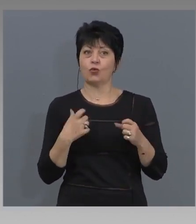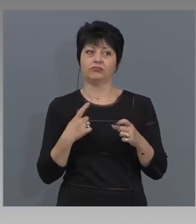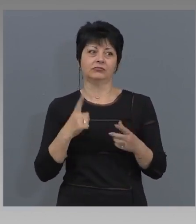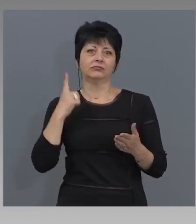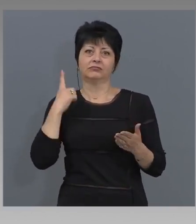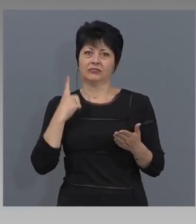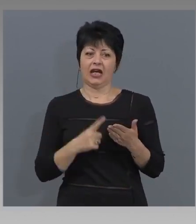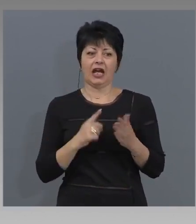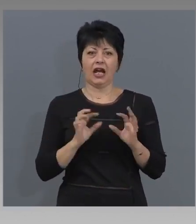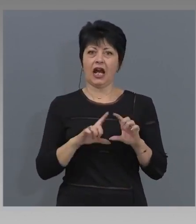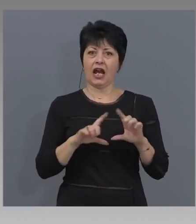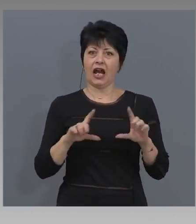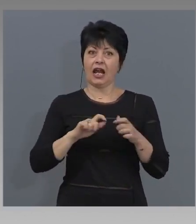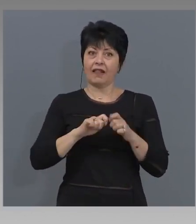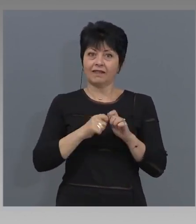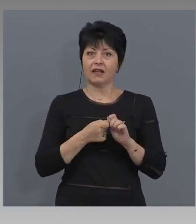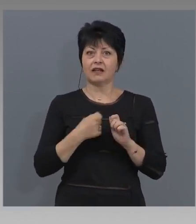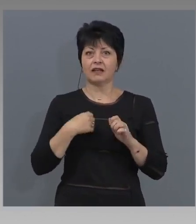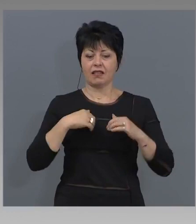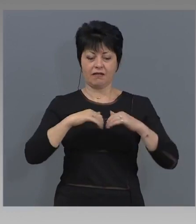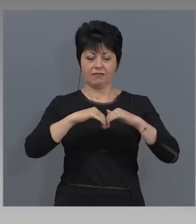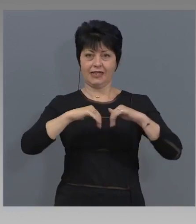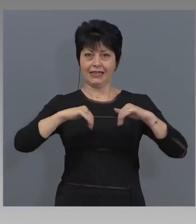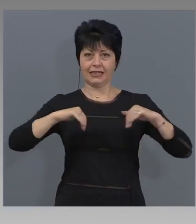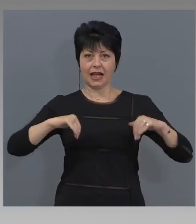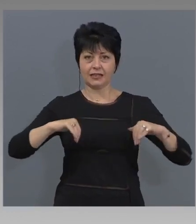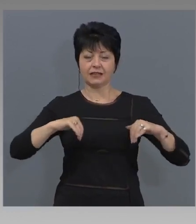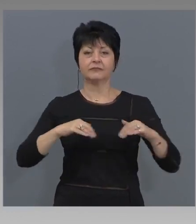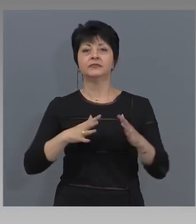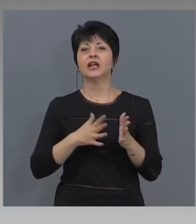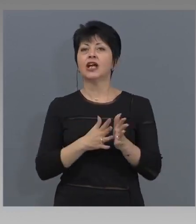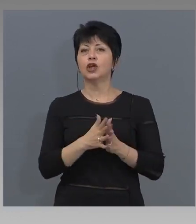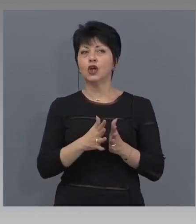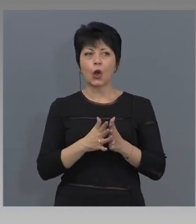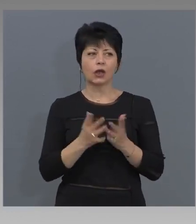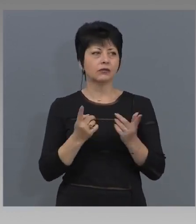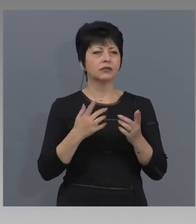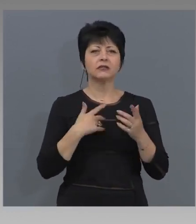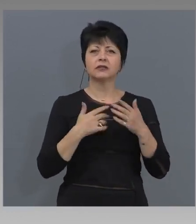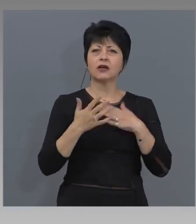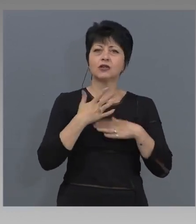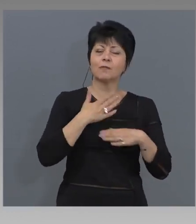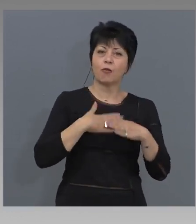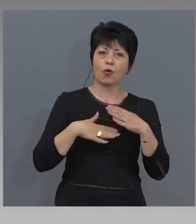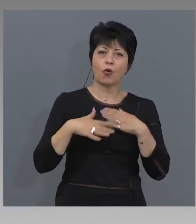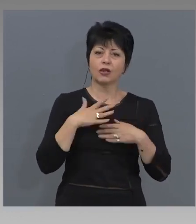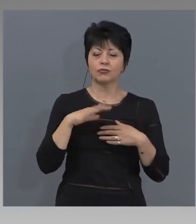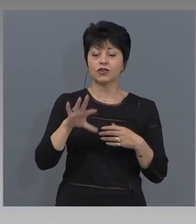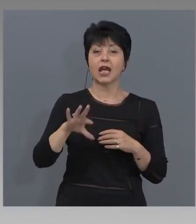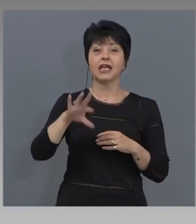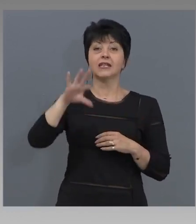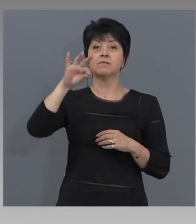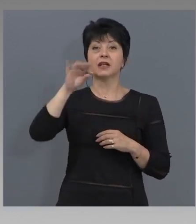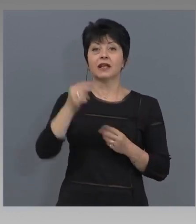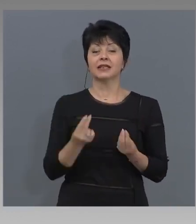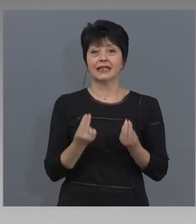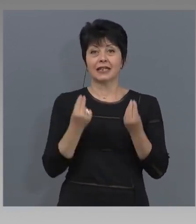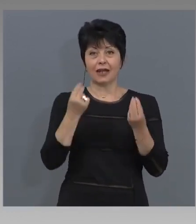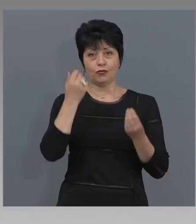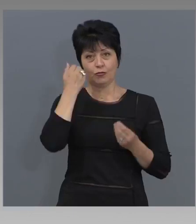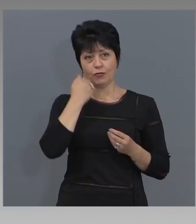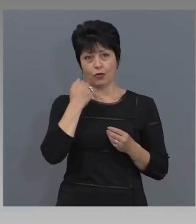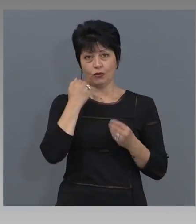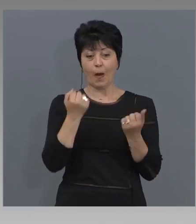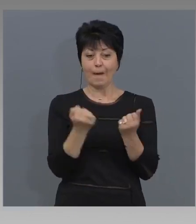социалната дистанция и хората да бъдат спокойни, че избират най-доброто място за тяхната